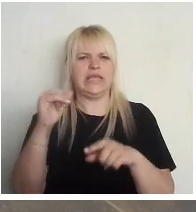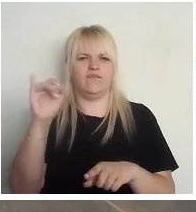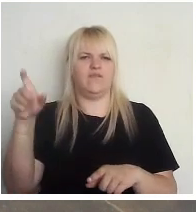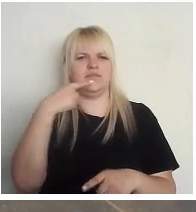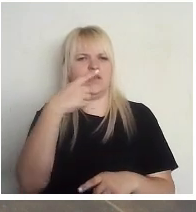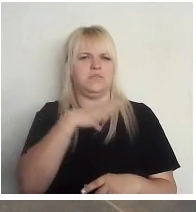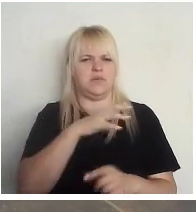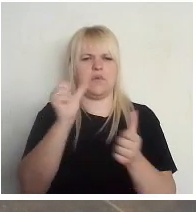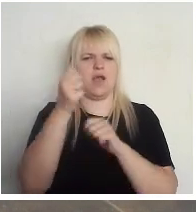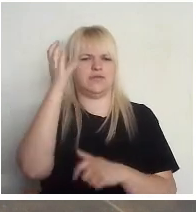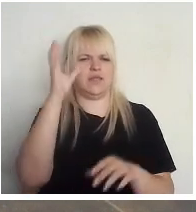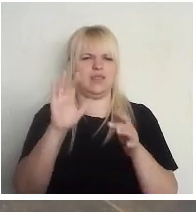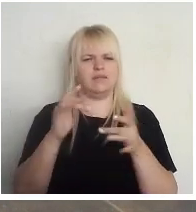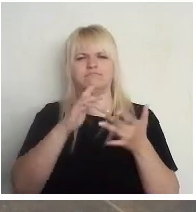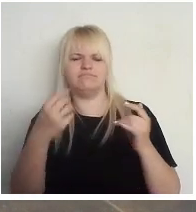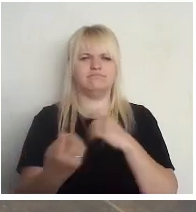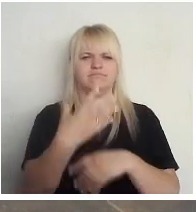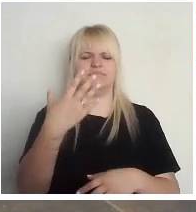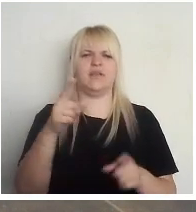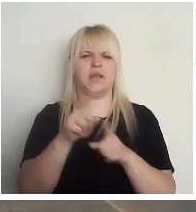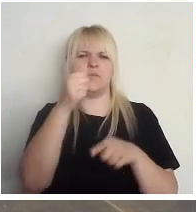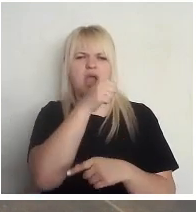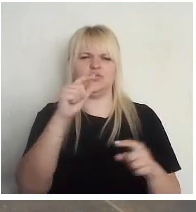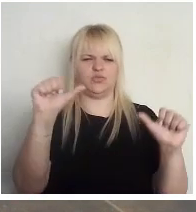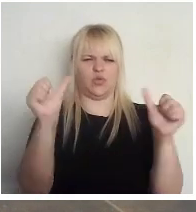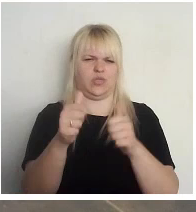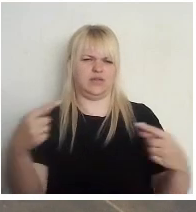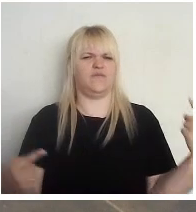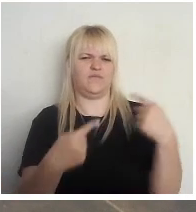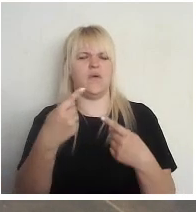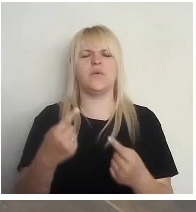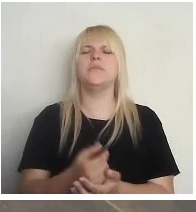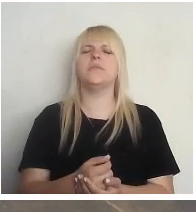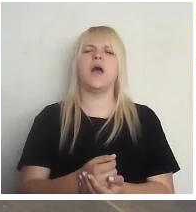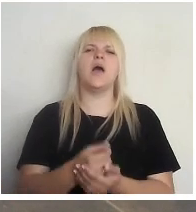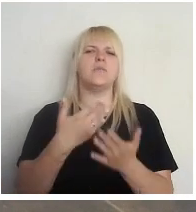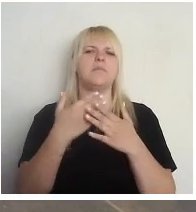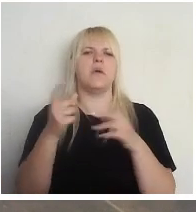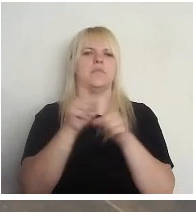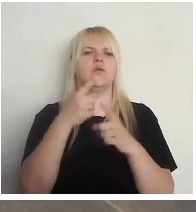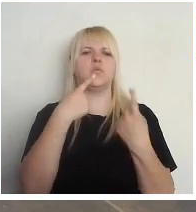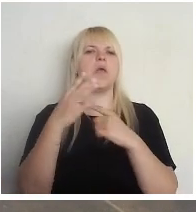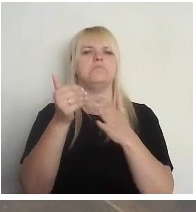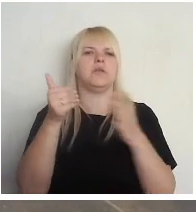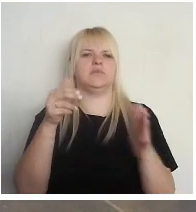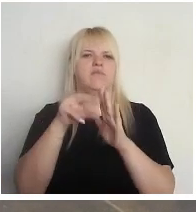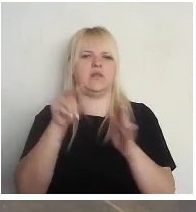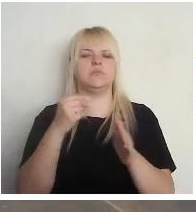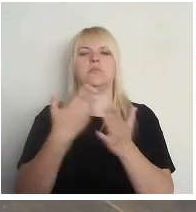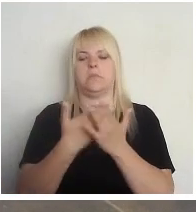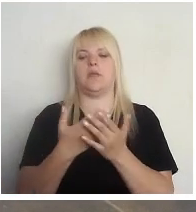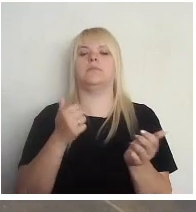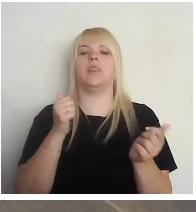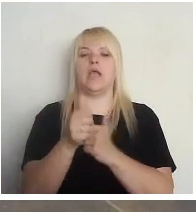intelektu, un vispār par tām personalizētajām formām komunikācijai pirmsvēlēšanā. Jo skaidrs, ka ne jau kandidāts var vēlēties tikai